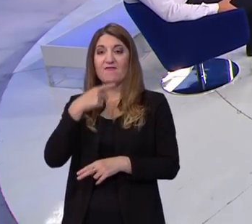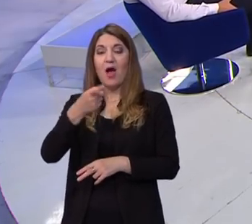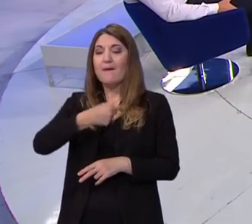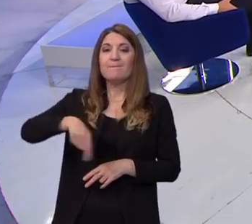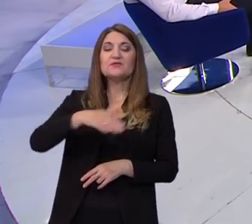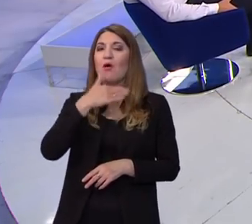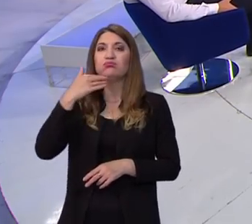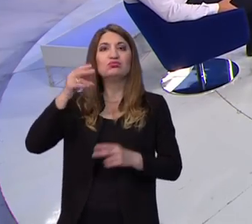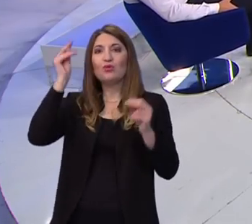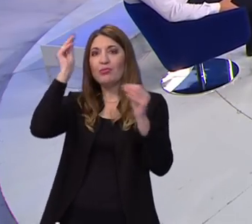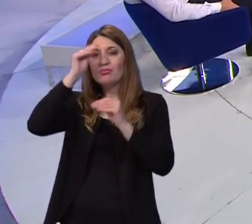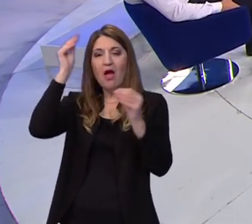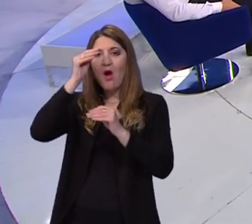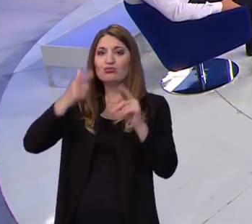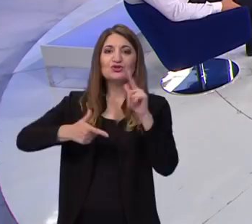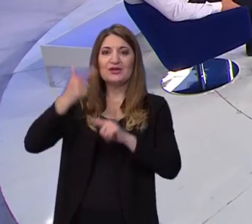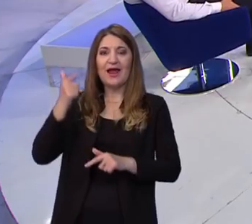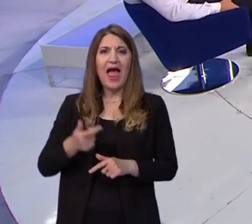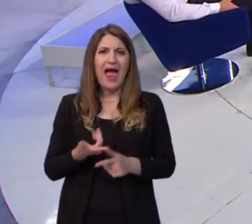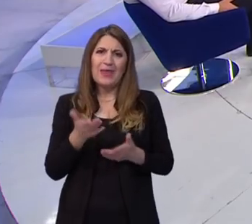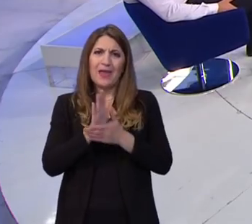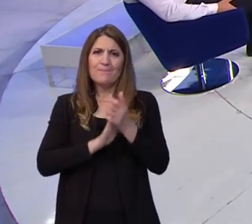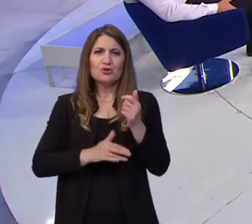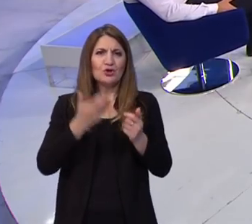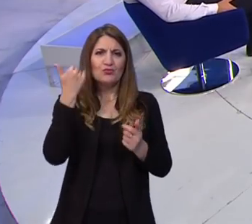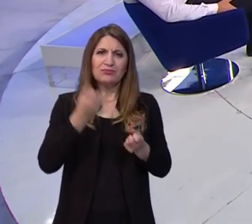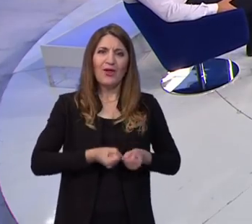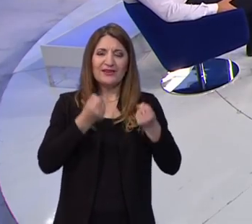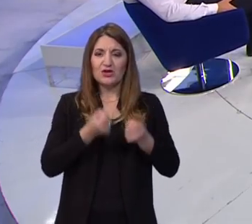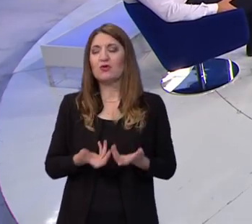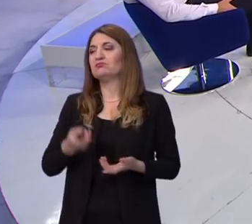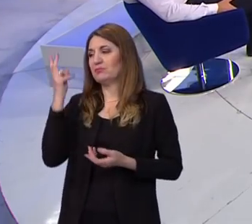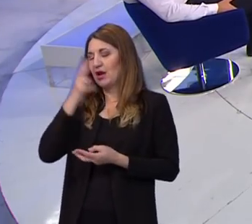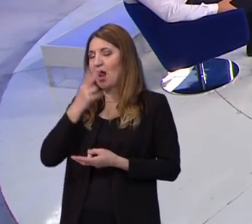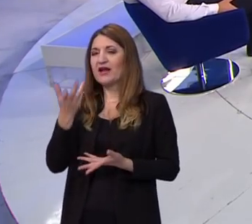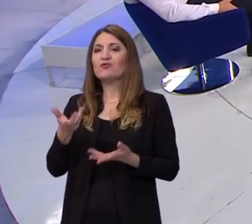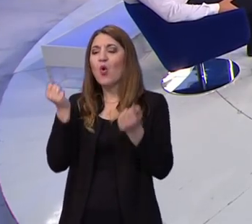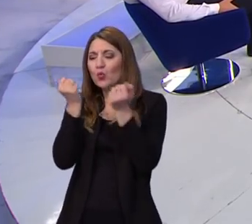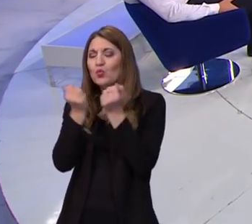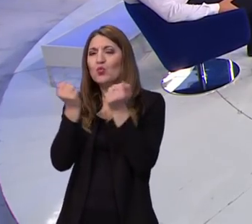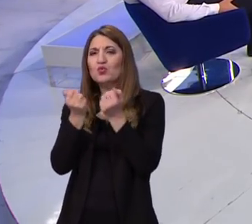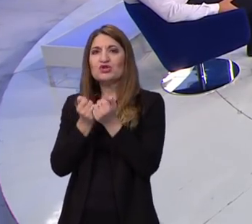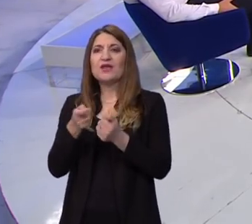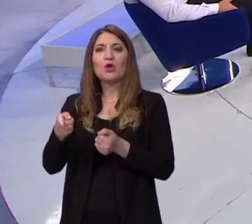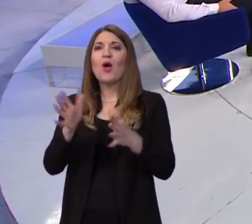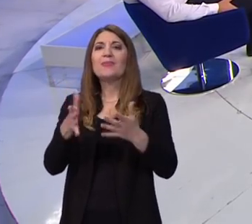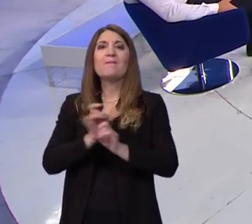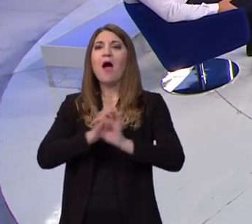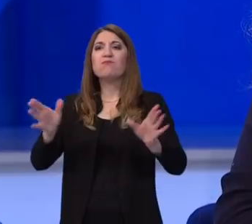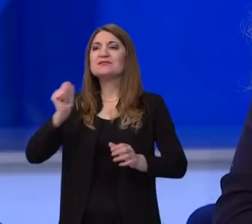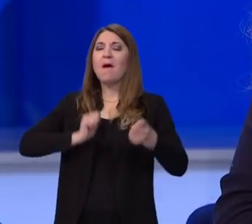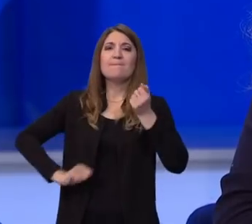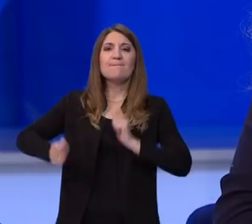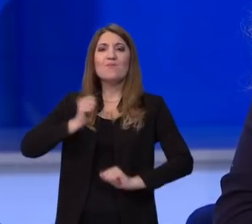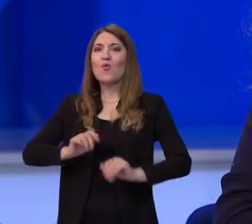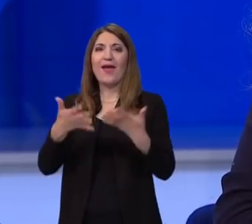Ali bilo je dosta onako škakljivo na početku. Učenje je uvijek zahtivan proces, tako da učenje ne ide bez muke. Na